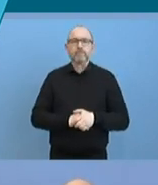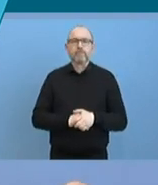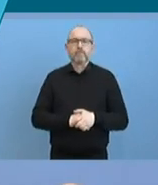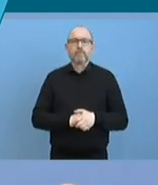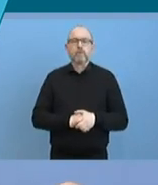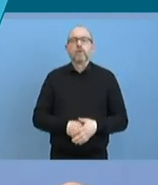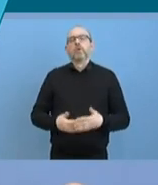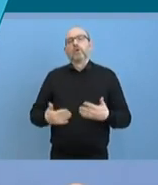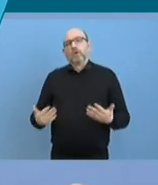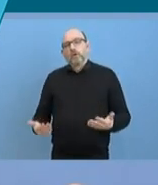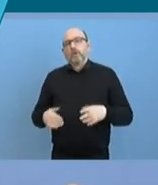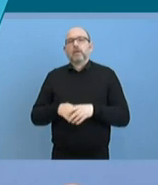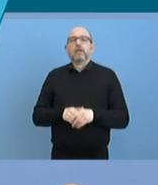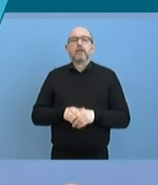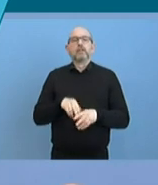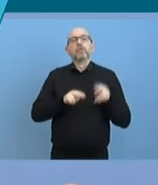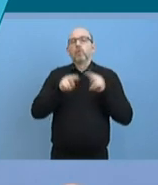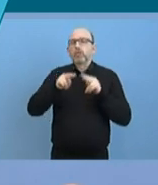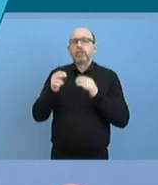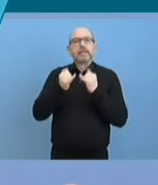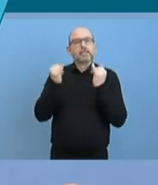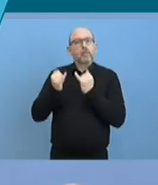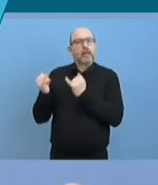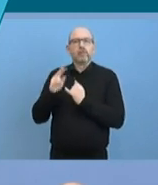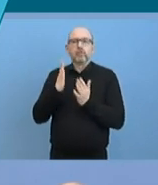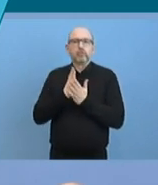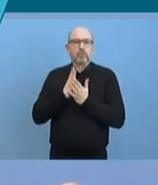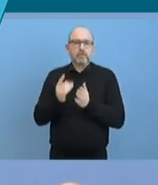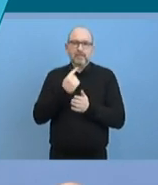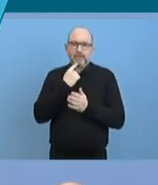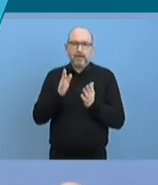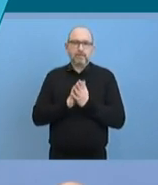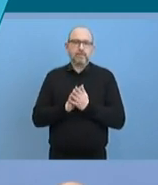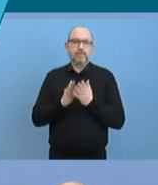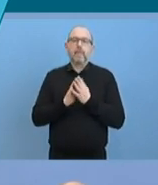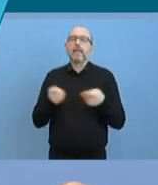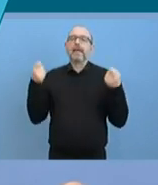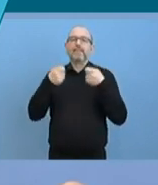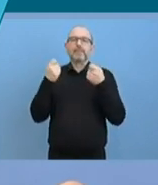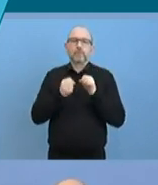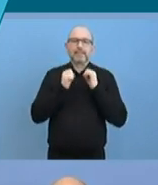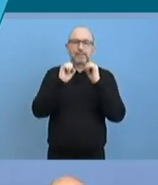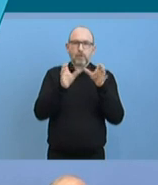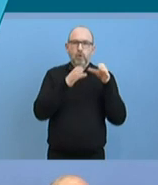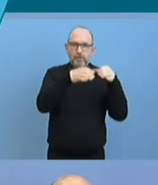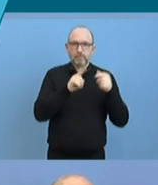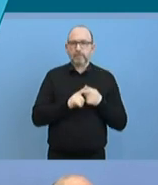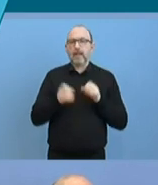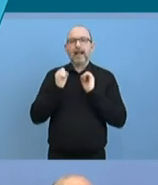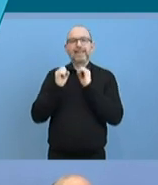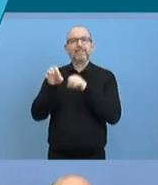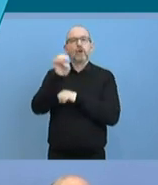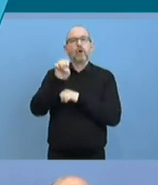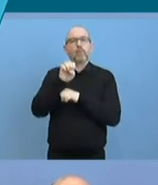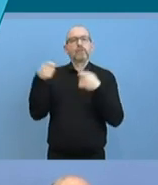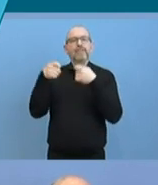Reihe von anderen Instrumenten genannt. Die Investitionsinitiative der Kommission, die Aktivitäten der Europäischen